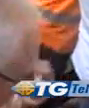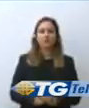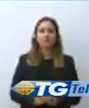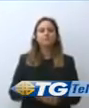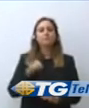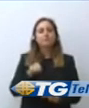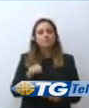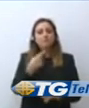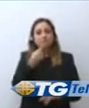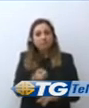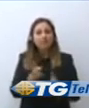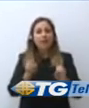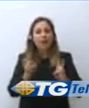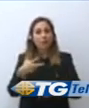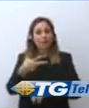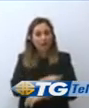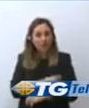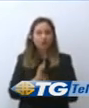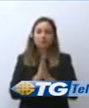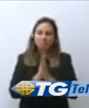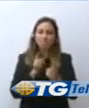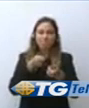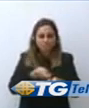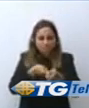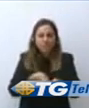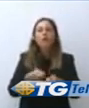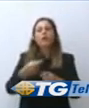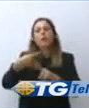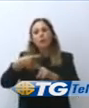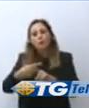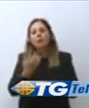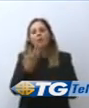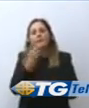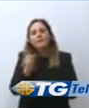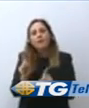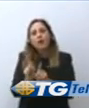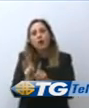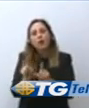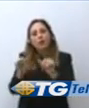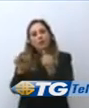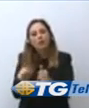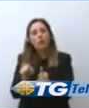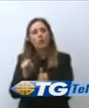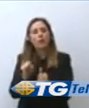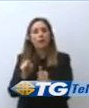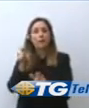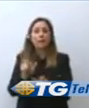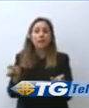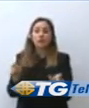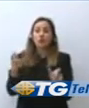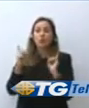attacchi. Devo anche esprimere la mia solidarietà piena a tutti coloro che sono